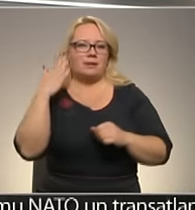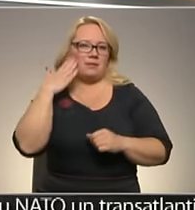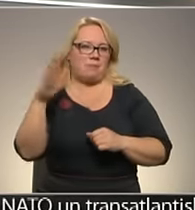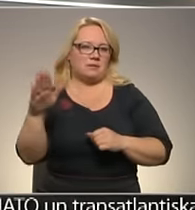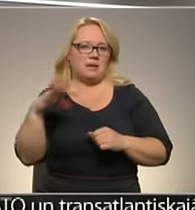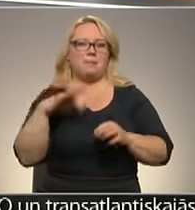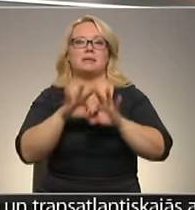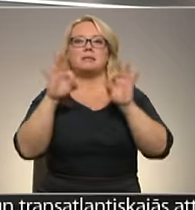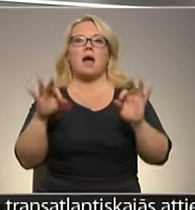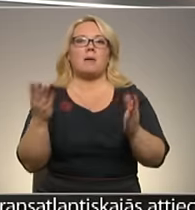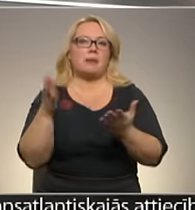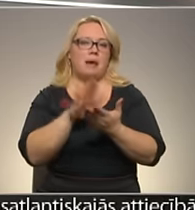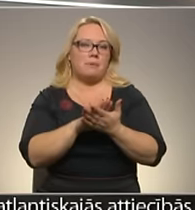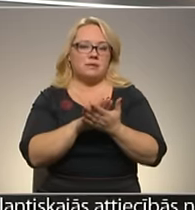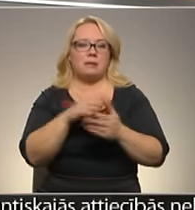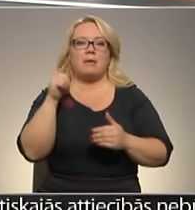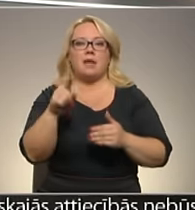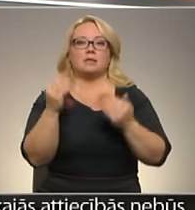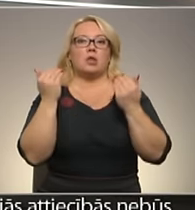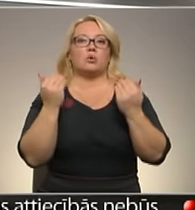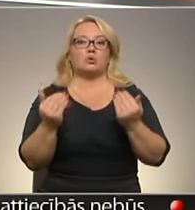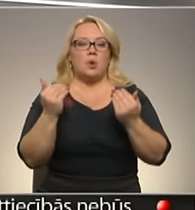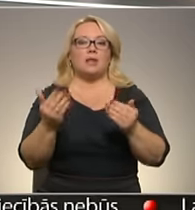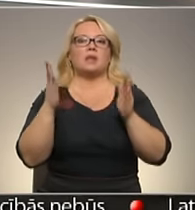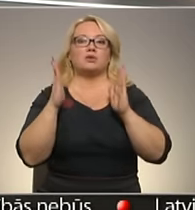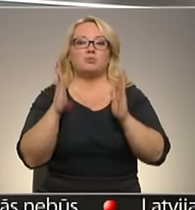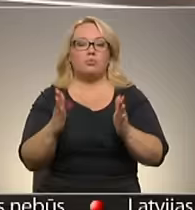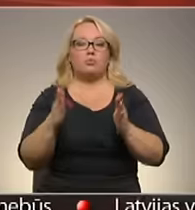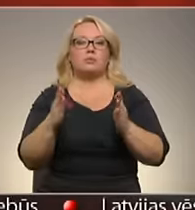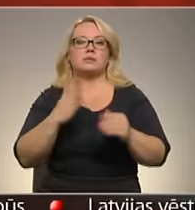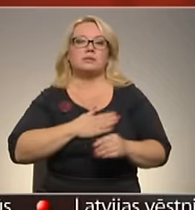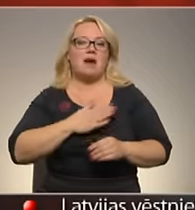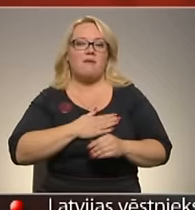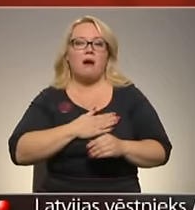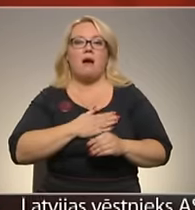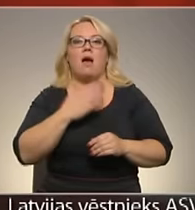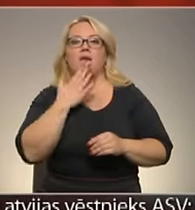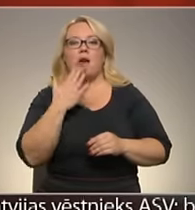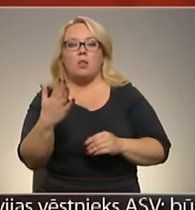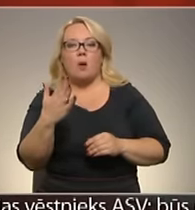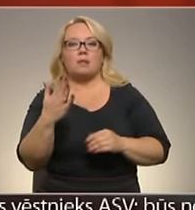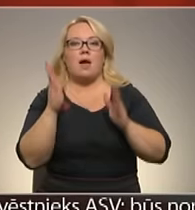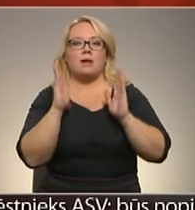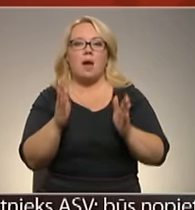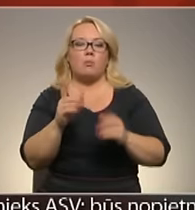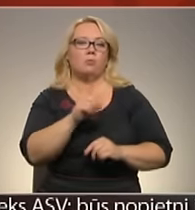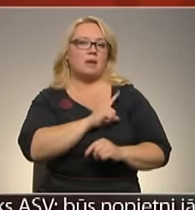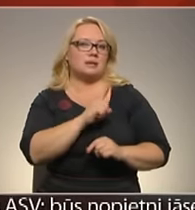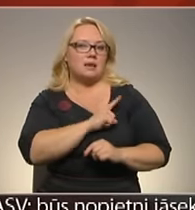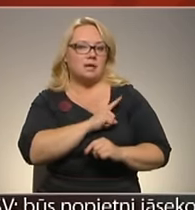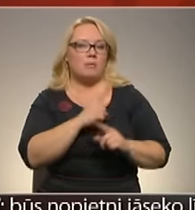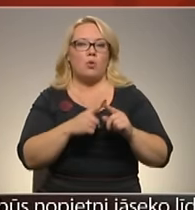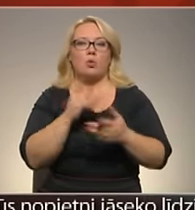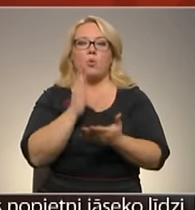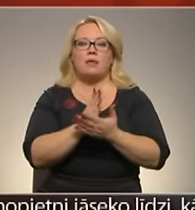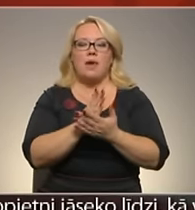tagad tikai sāksim iepazīt. Bet tas, ka no šodienas viņam būs savā valodiņā jākļūst piesardzīgākam